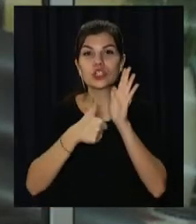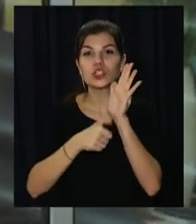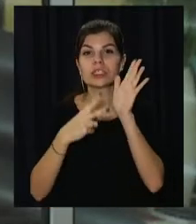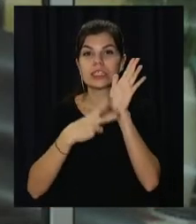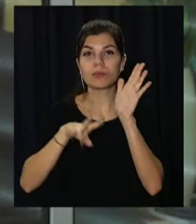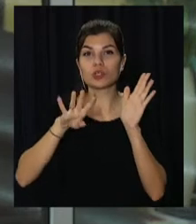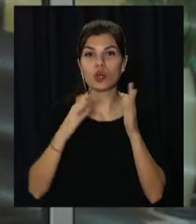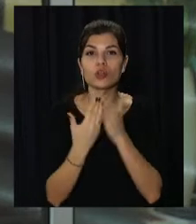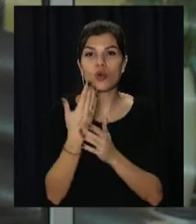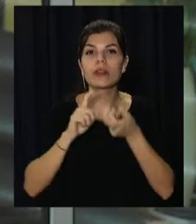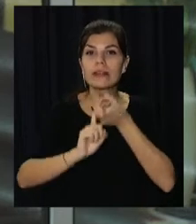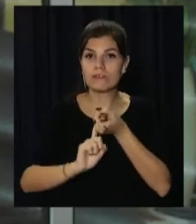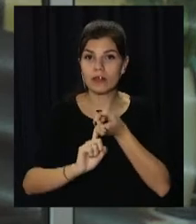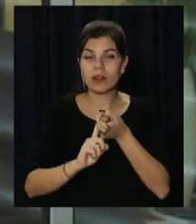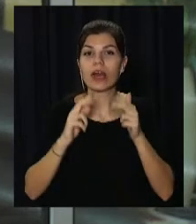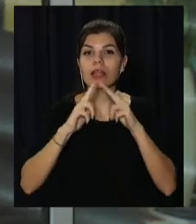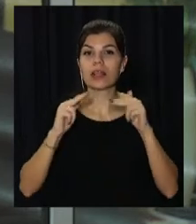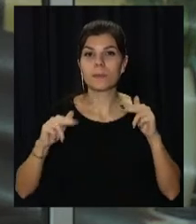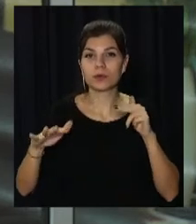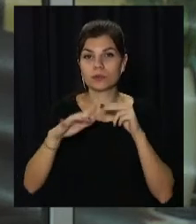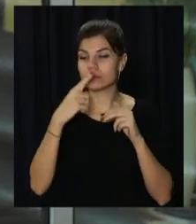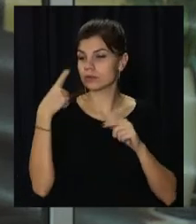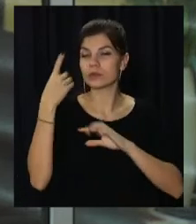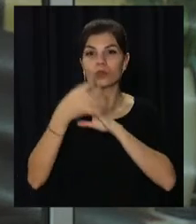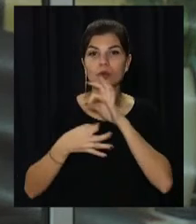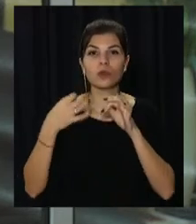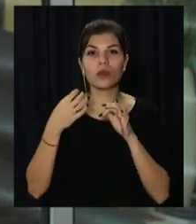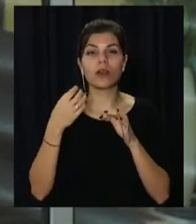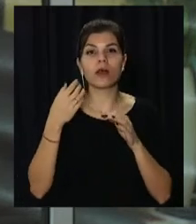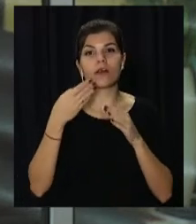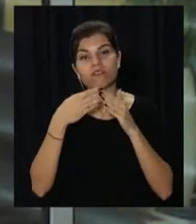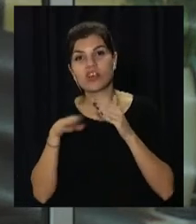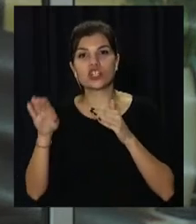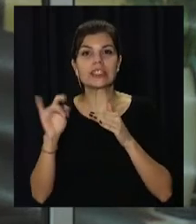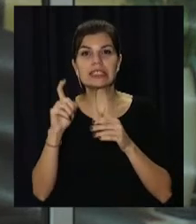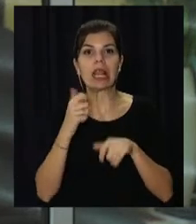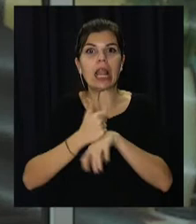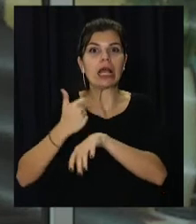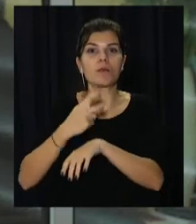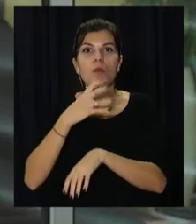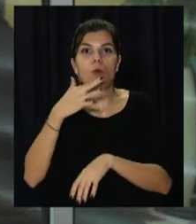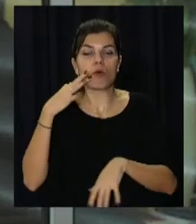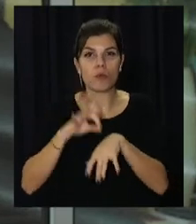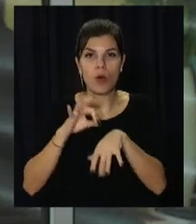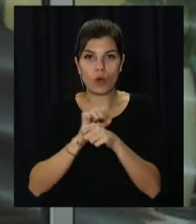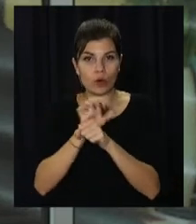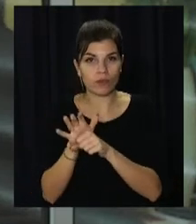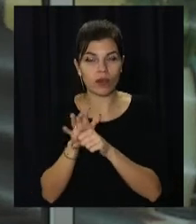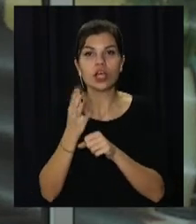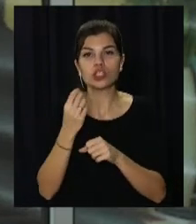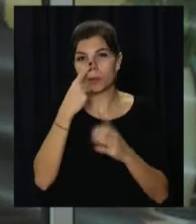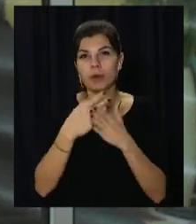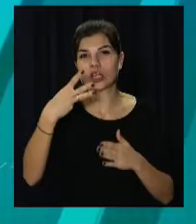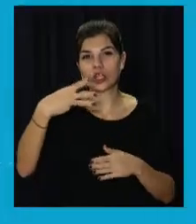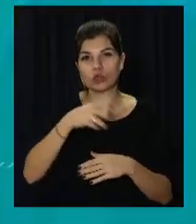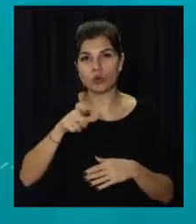674 нових інфікованих. Дніпропетровщина за минулу добу вийшла із числа антилідерів за кількістю хворих на ковід. Ще понад 3